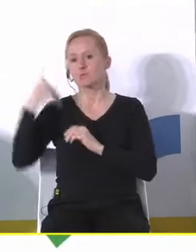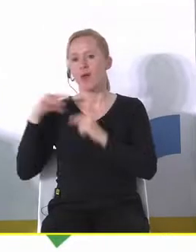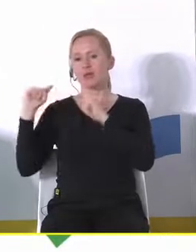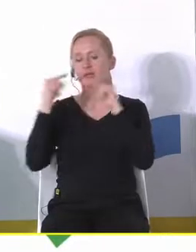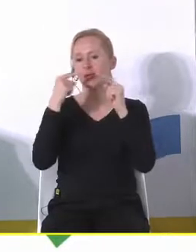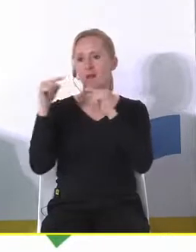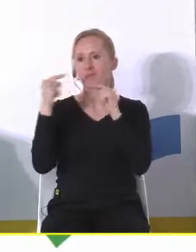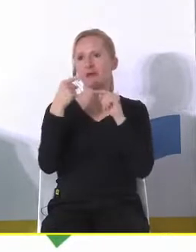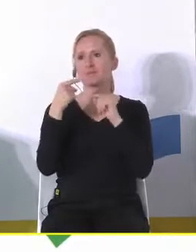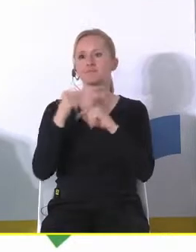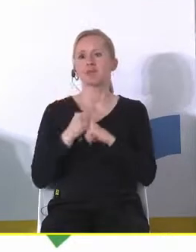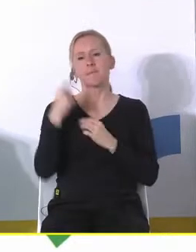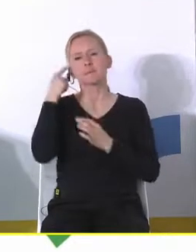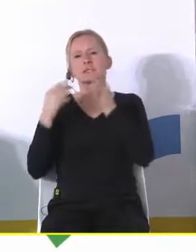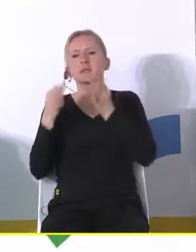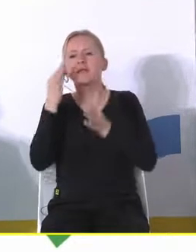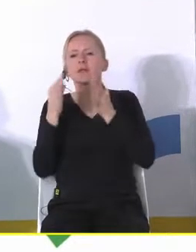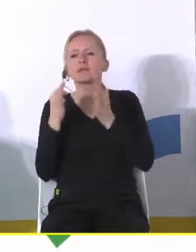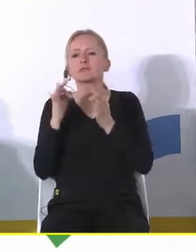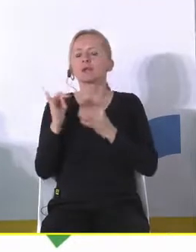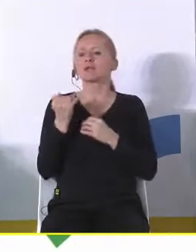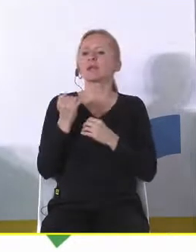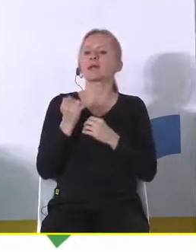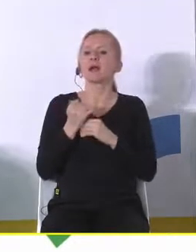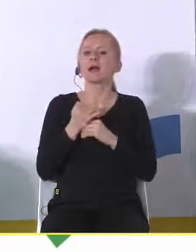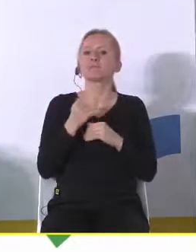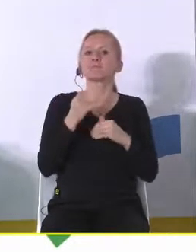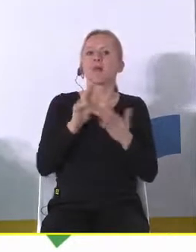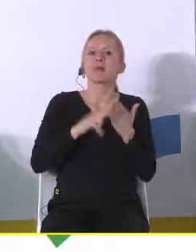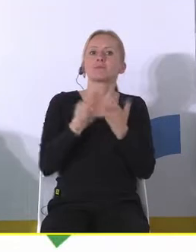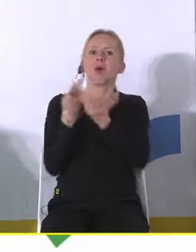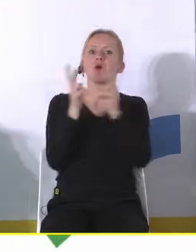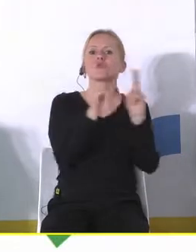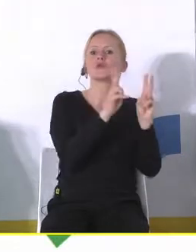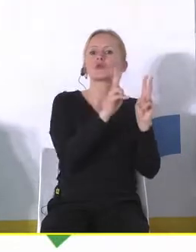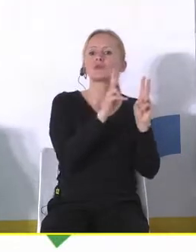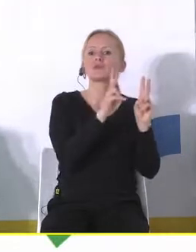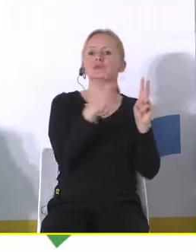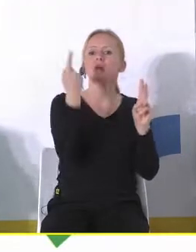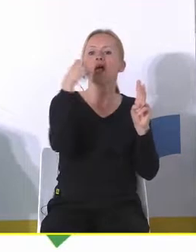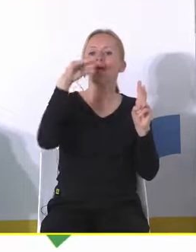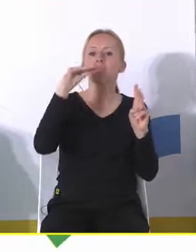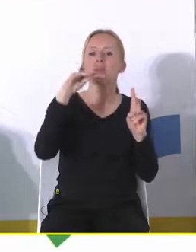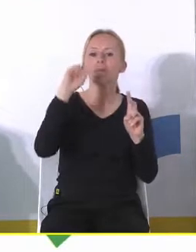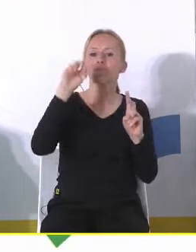debatę i zastanawialiśmy się jak między innymi odwrócić tendencję depopulacji